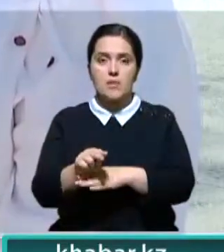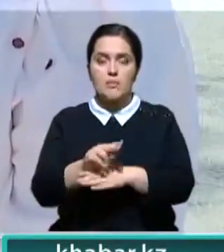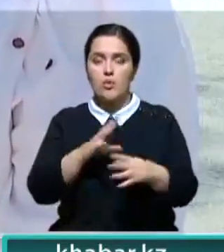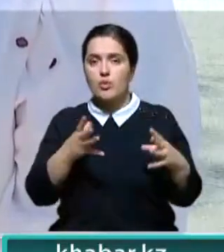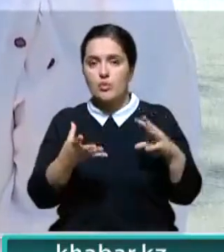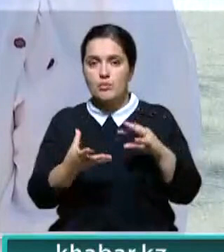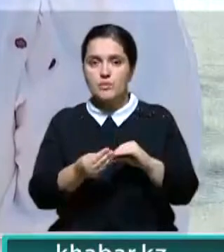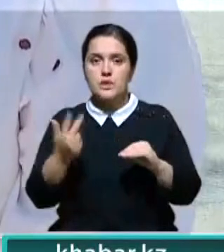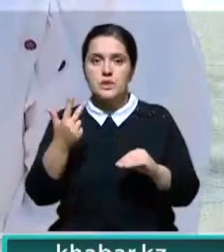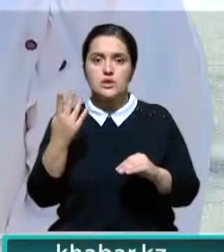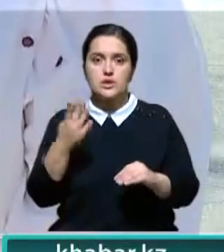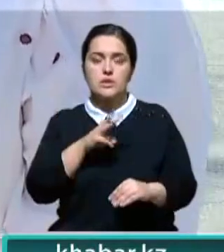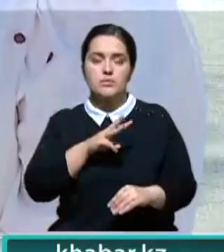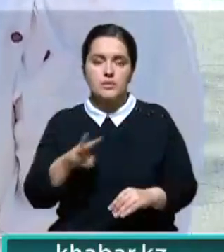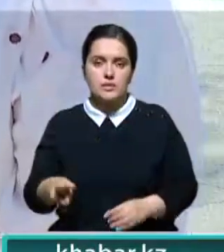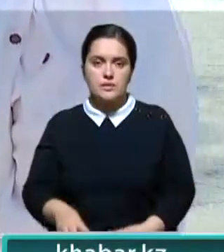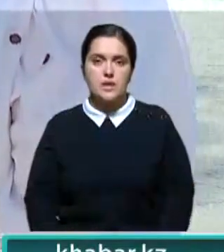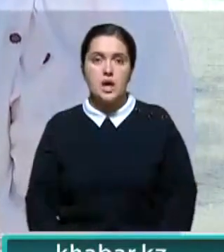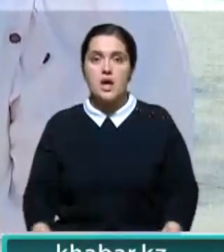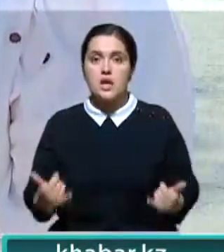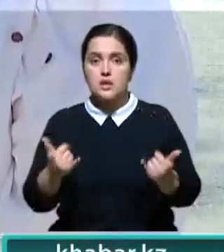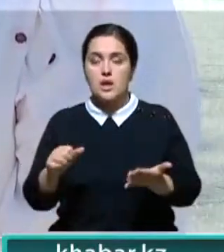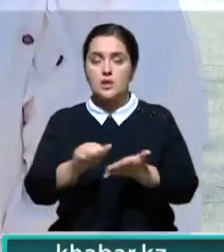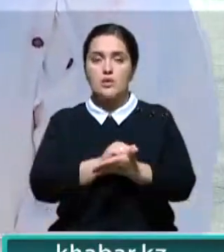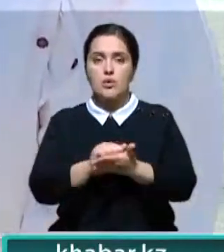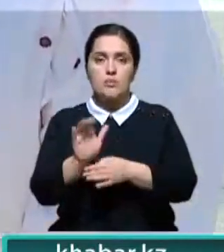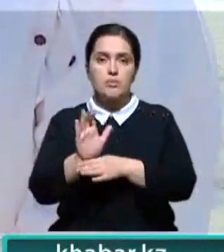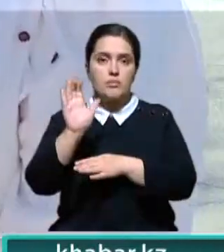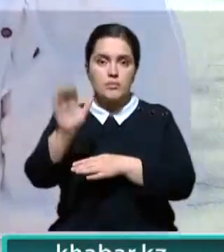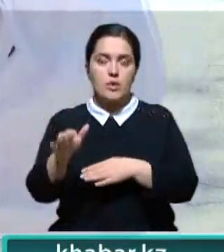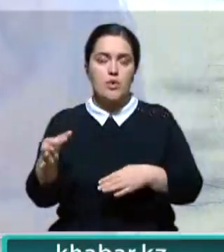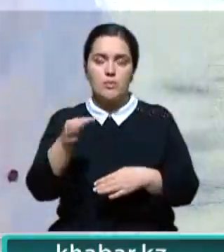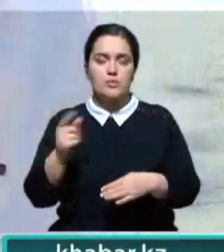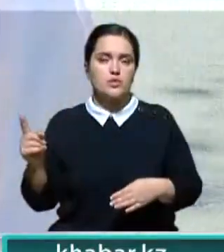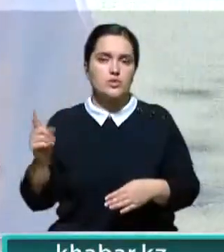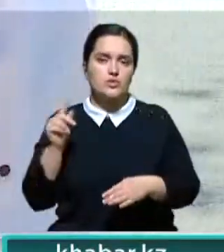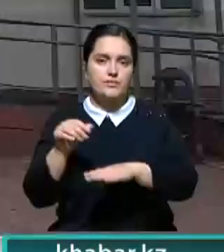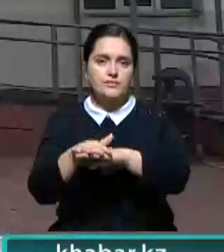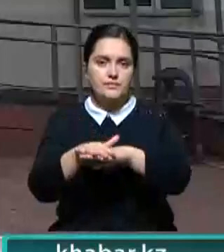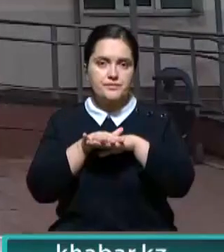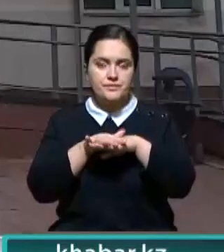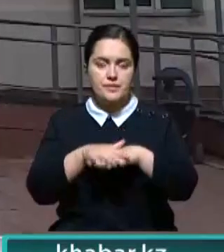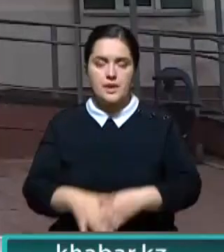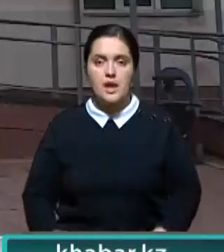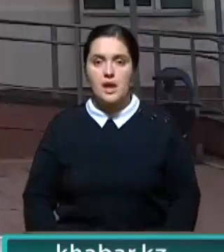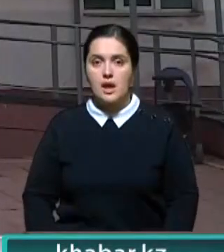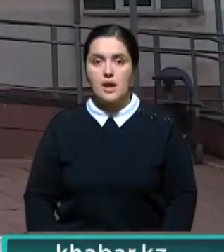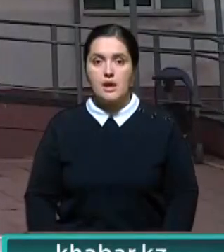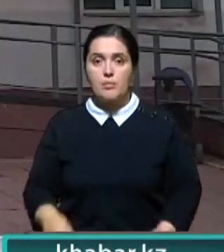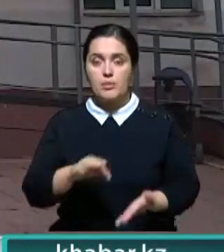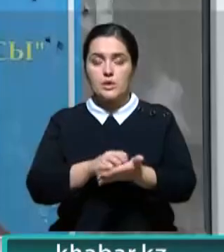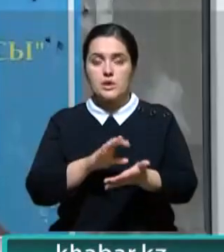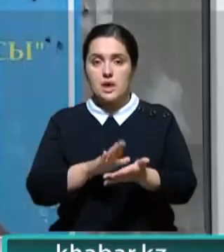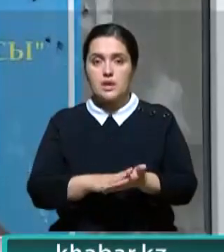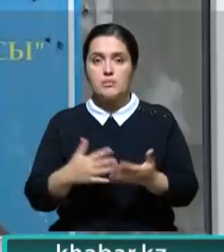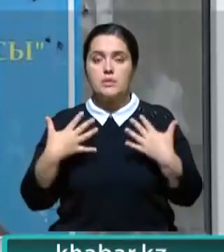общую сумму 34 миллиона. Сейчас документы направили в область. Ждем финансирования. Вместе с тем, по данным местного